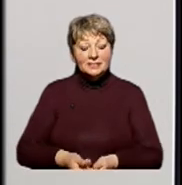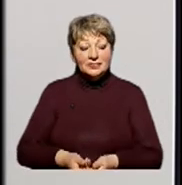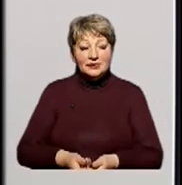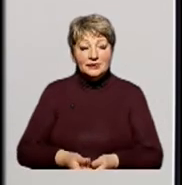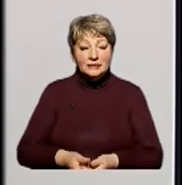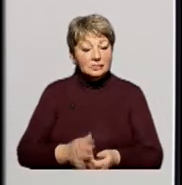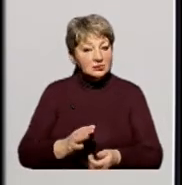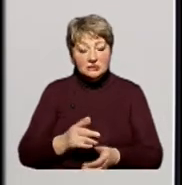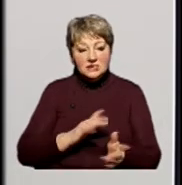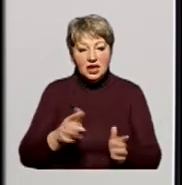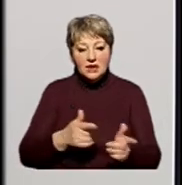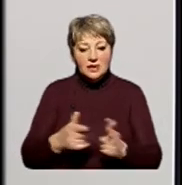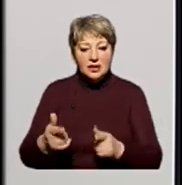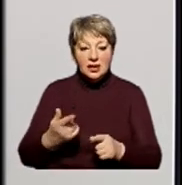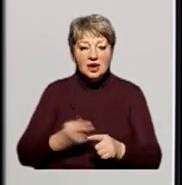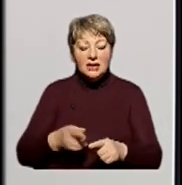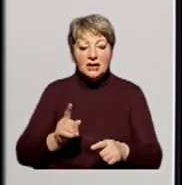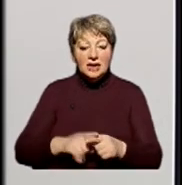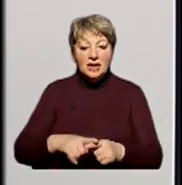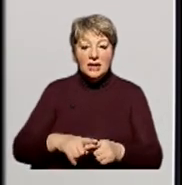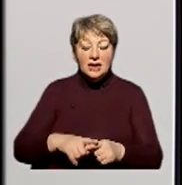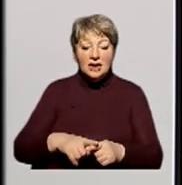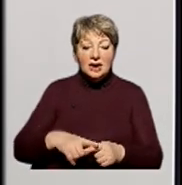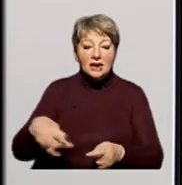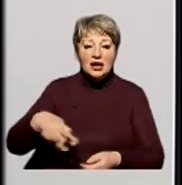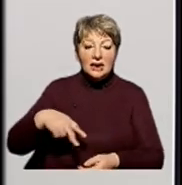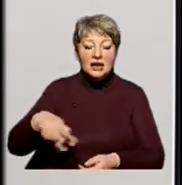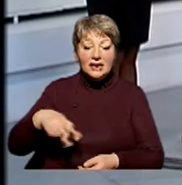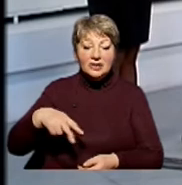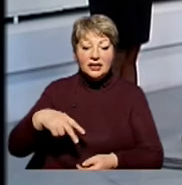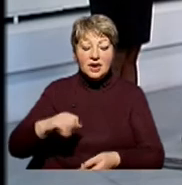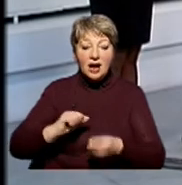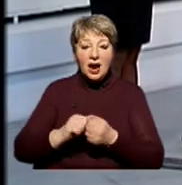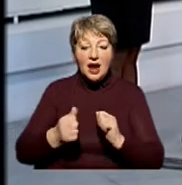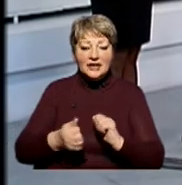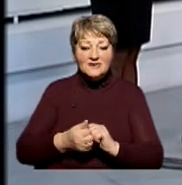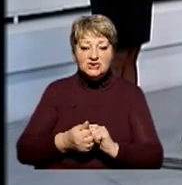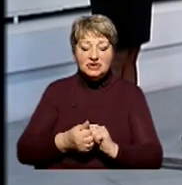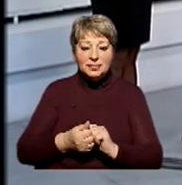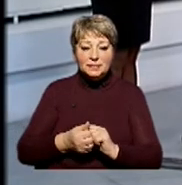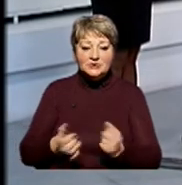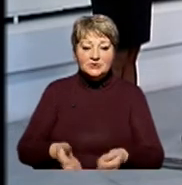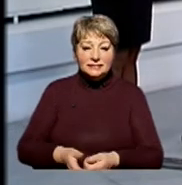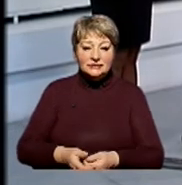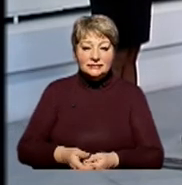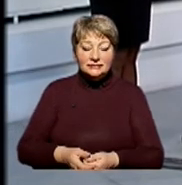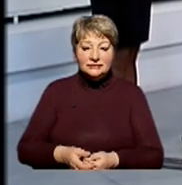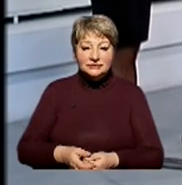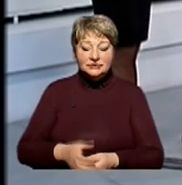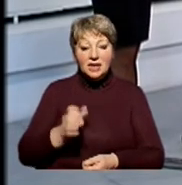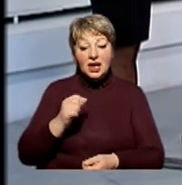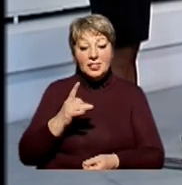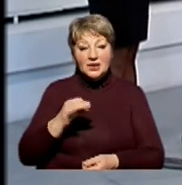Не готовий сказати. Це музей літератури на Канівщина, колишній музей Гайдара. Отож, пане